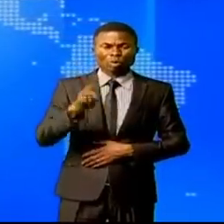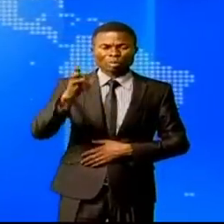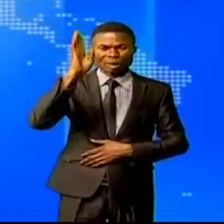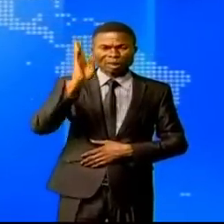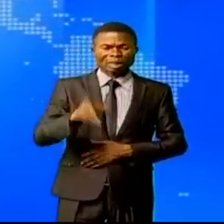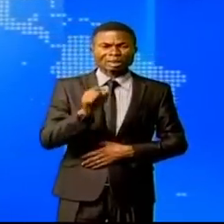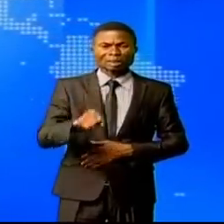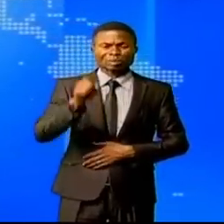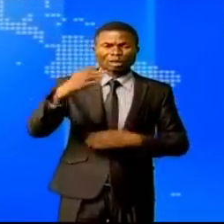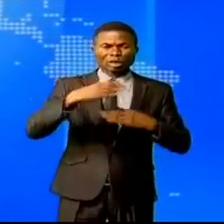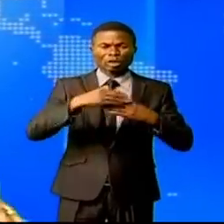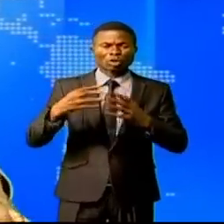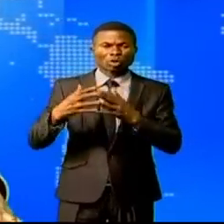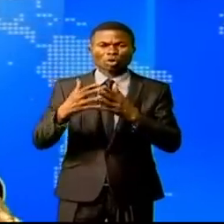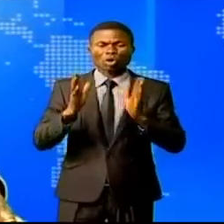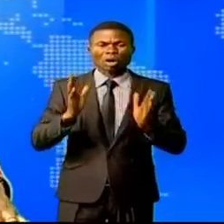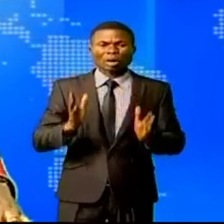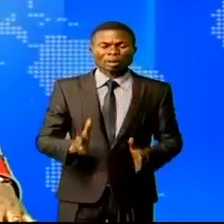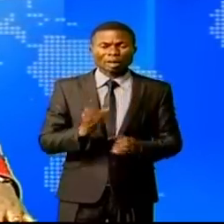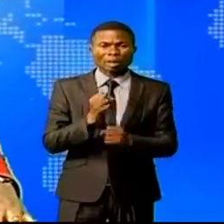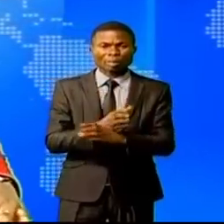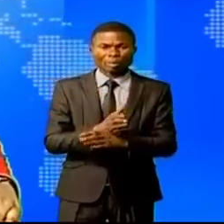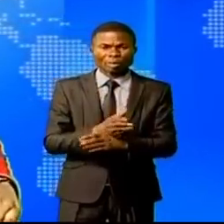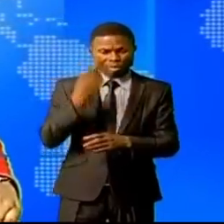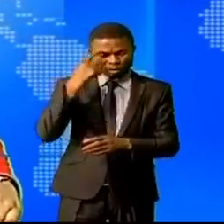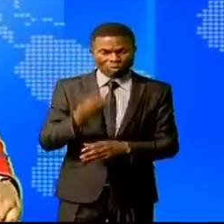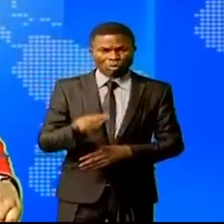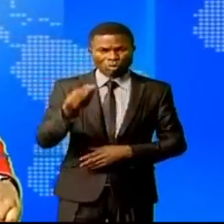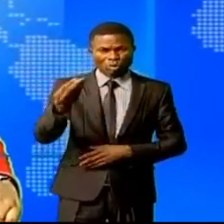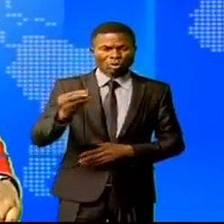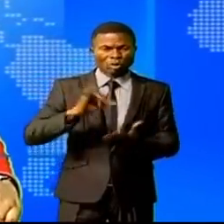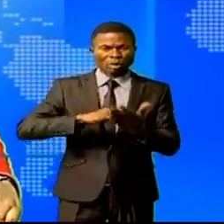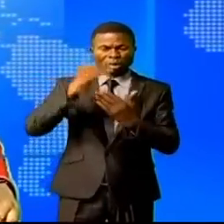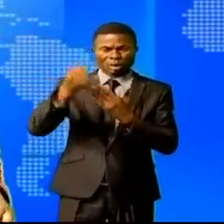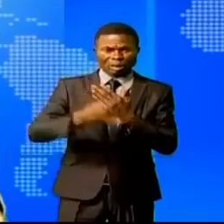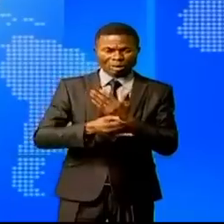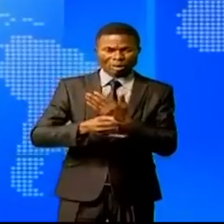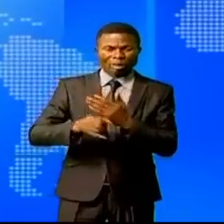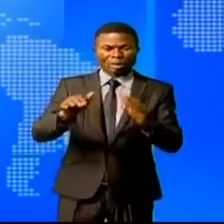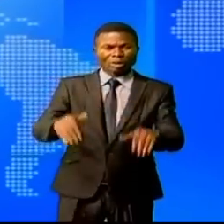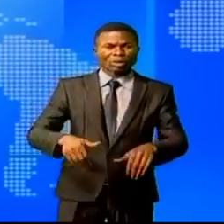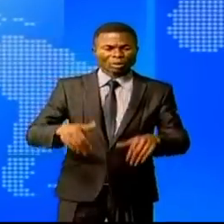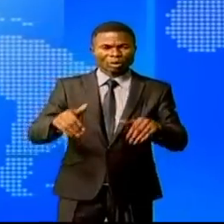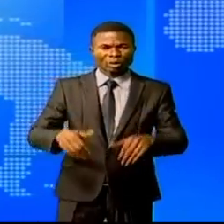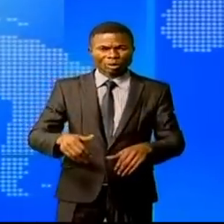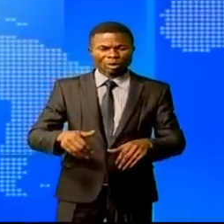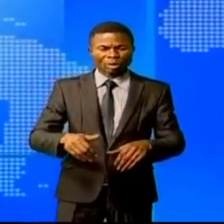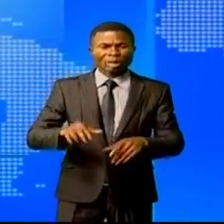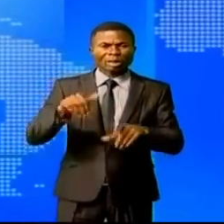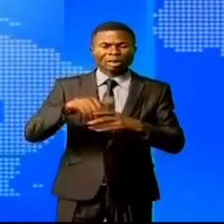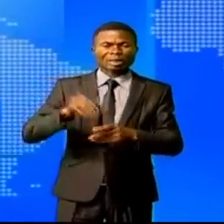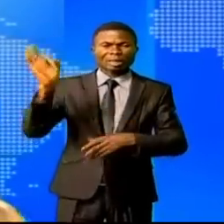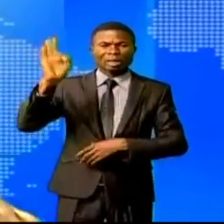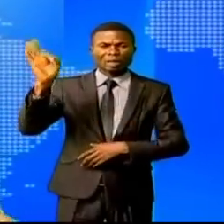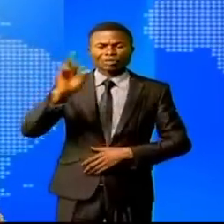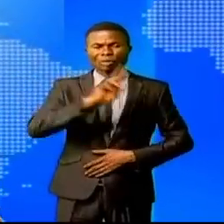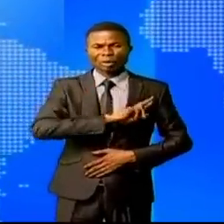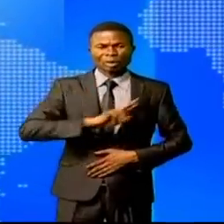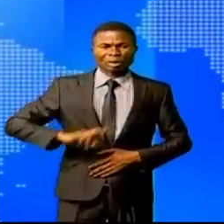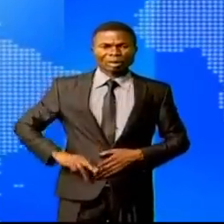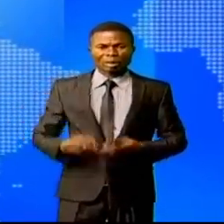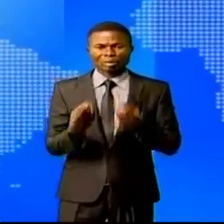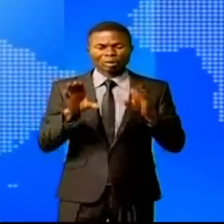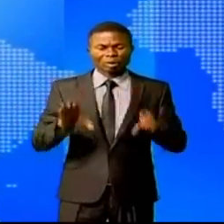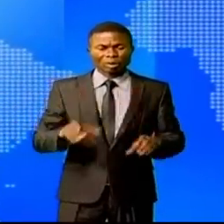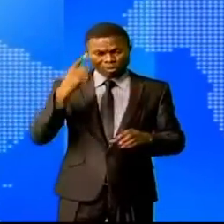de dollars américains sont disponibles pour financer les projets du secteur agricole et forestier en République démocratique du Congo.